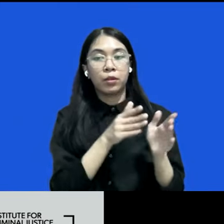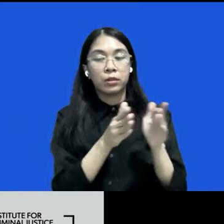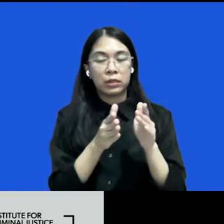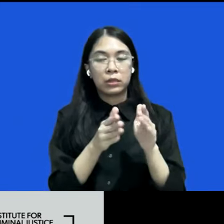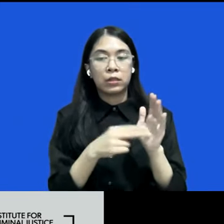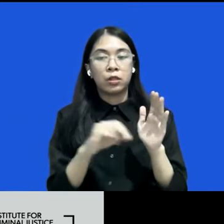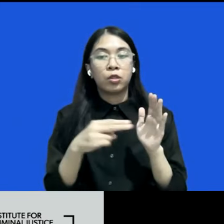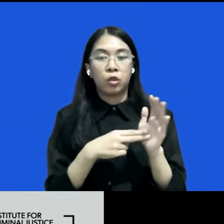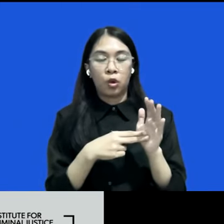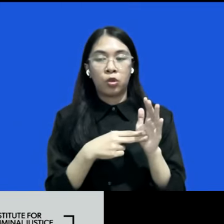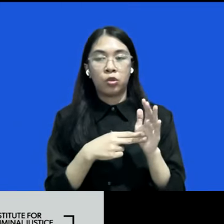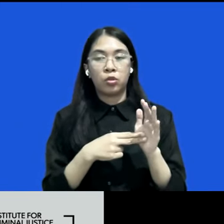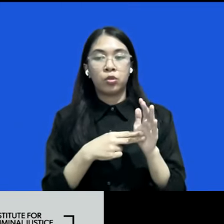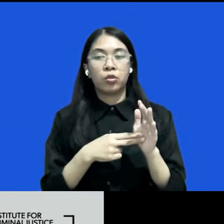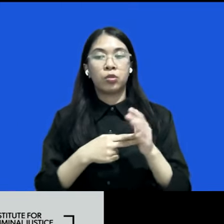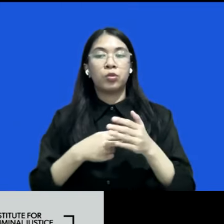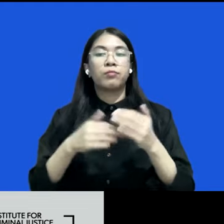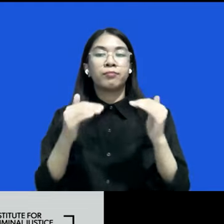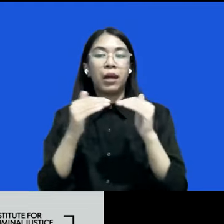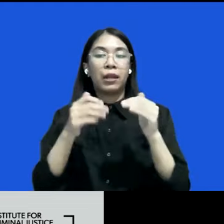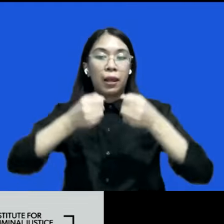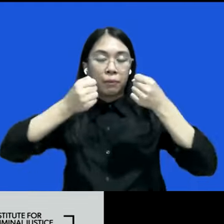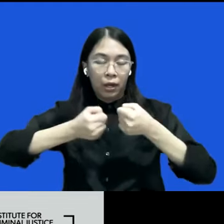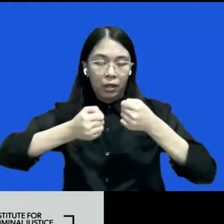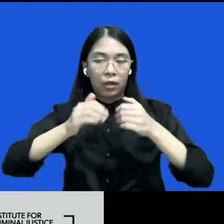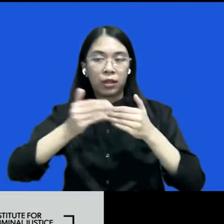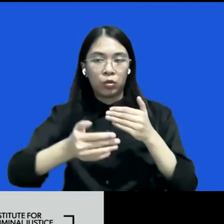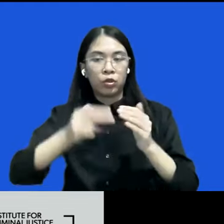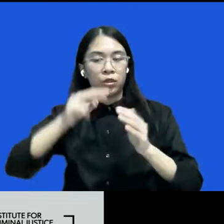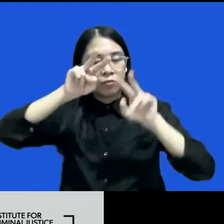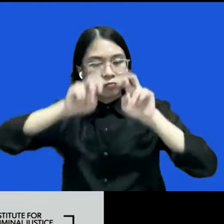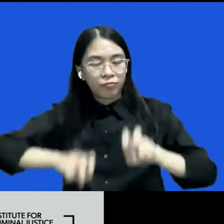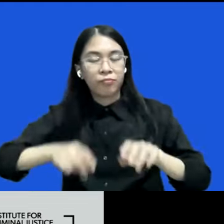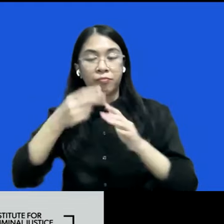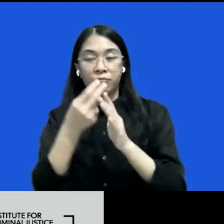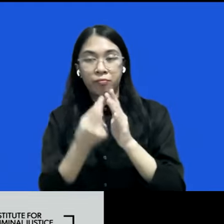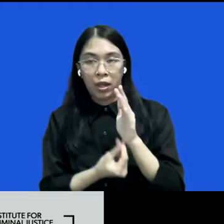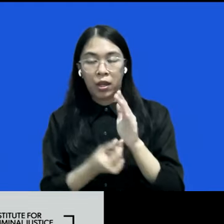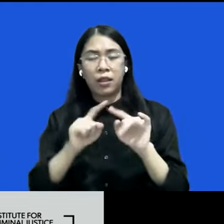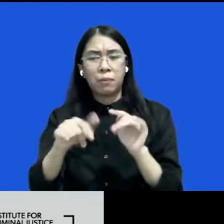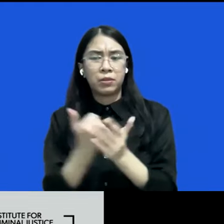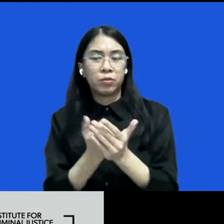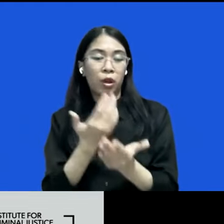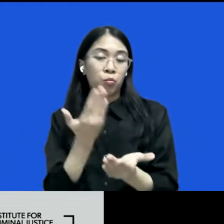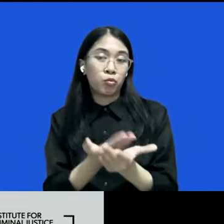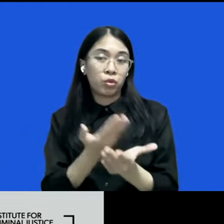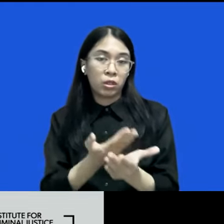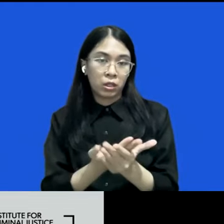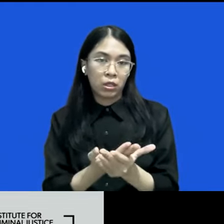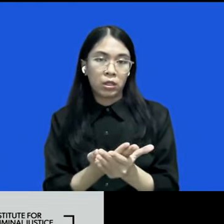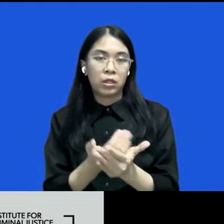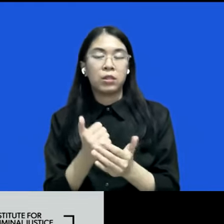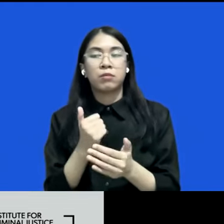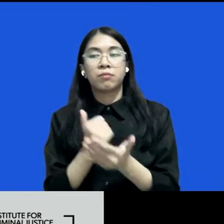peradilan pidana terus kemudian dianalisis soal biayanya nah sebenarnya kalau secara bukti ini debatable juga memang